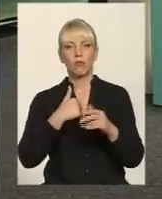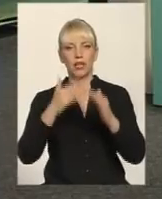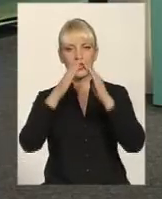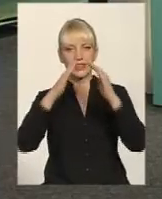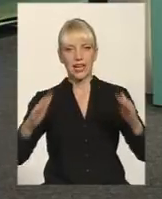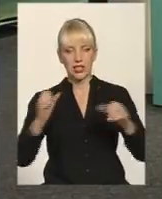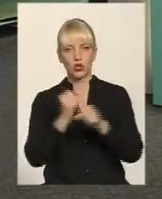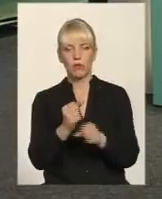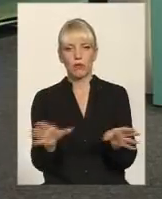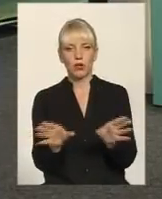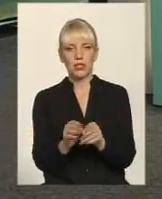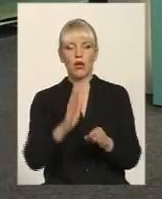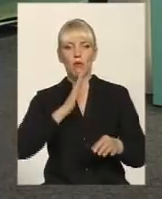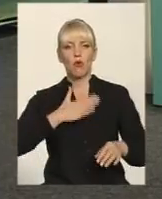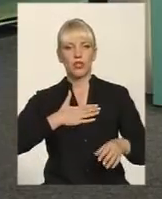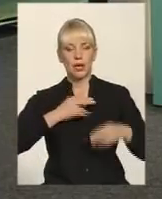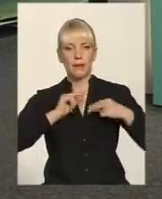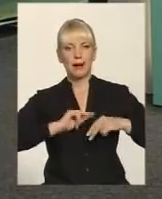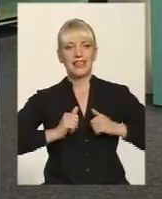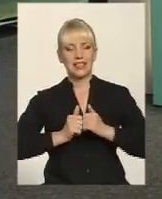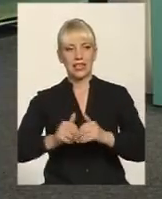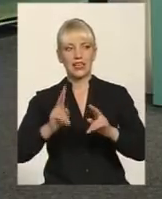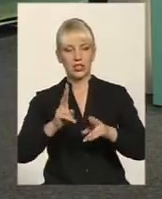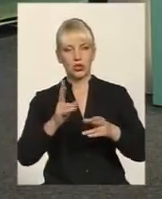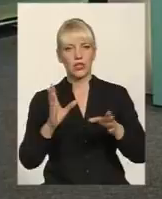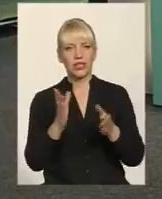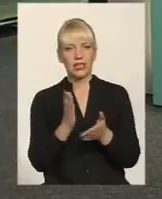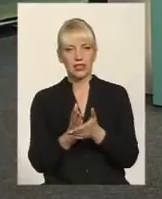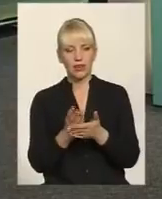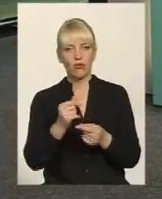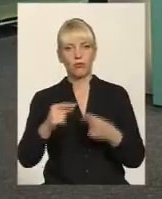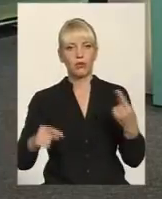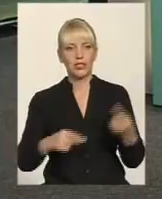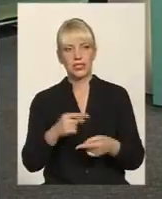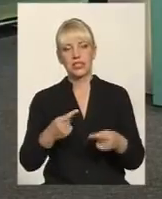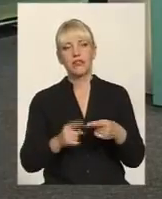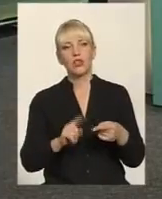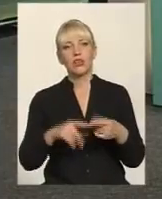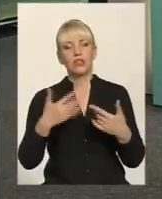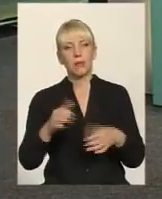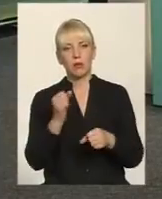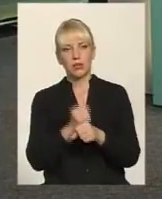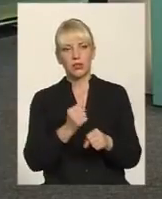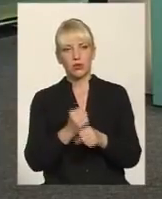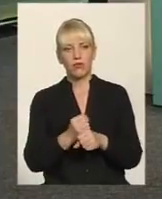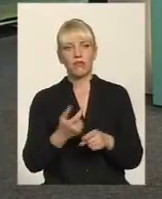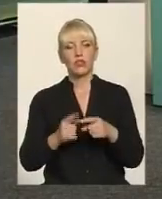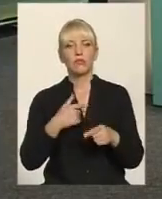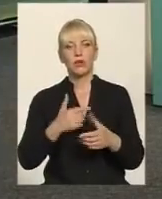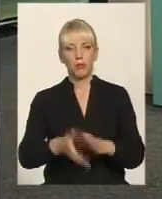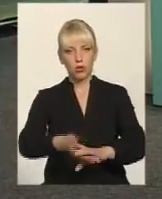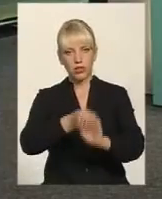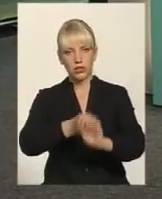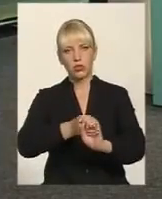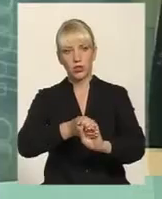партнери, які в бізнесі знаходяться, і війних підприємцях, які орендують землю. Він прийніцював. це на сесії районної ради потиснули одному